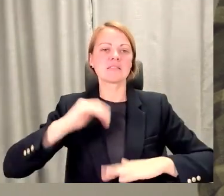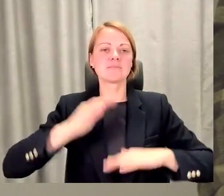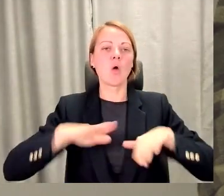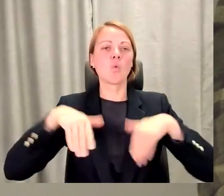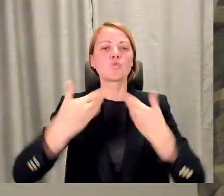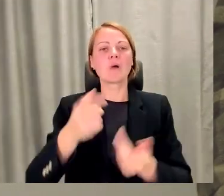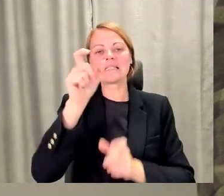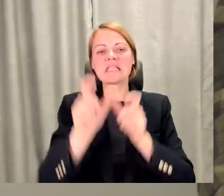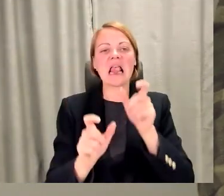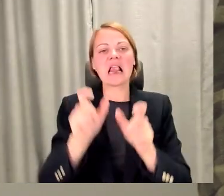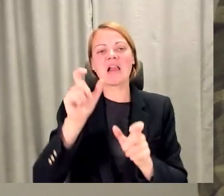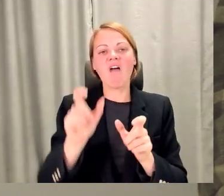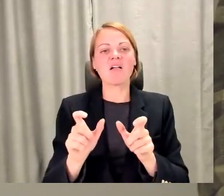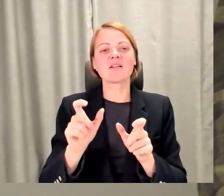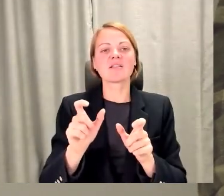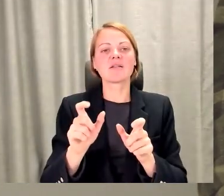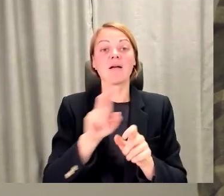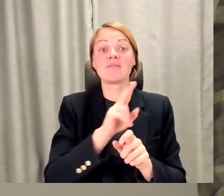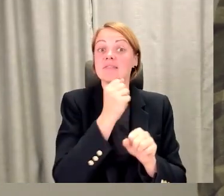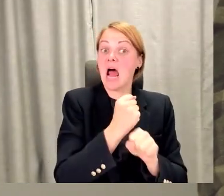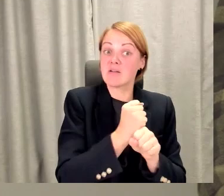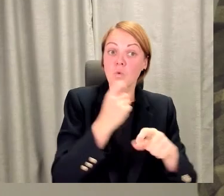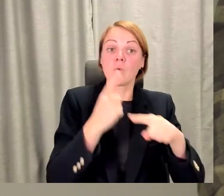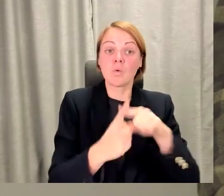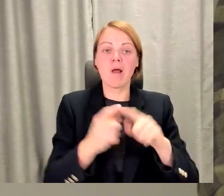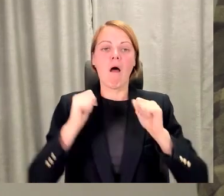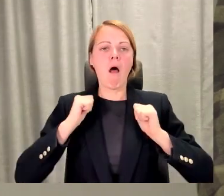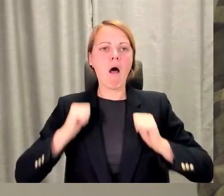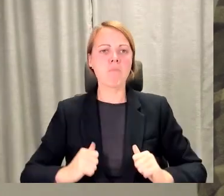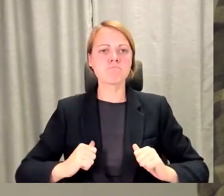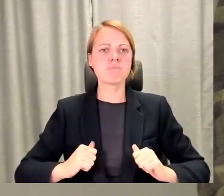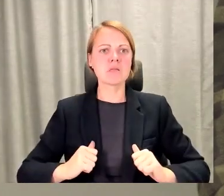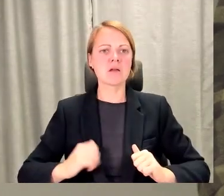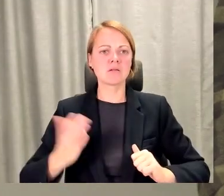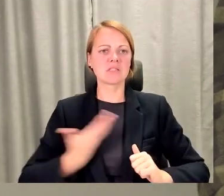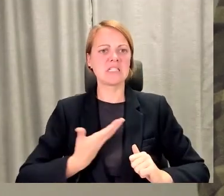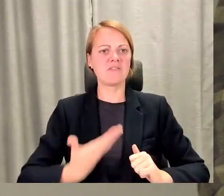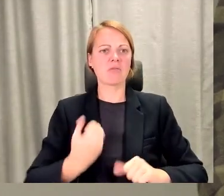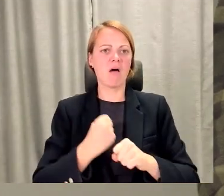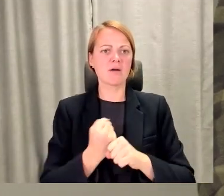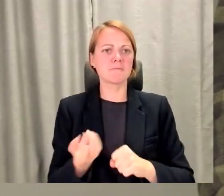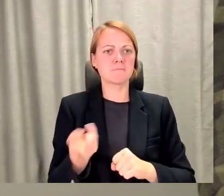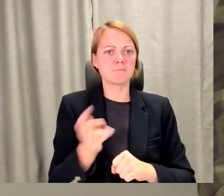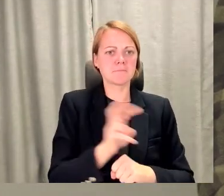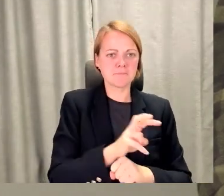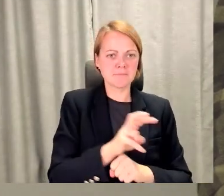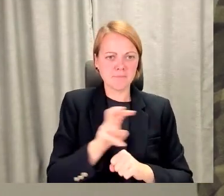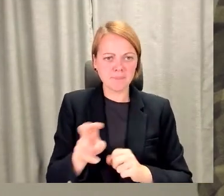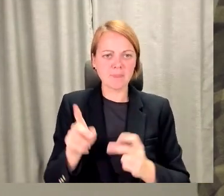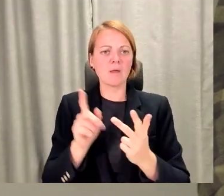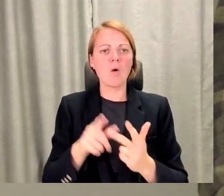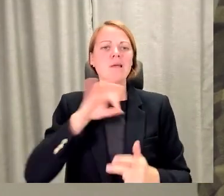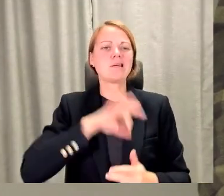tikai darbu, bet arī apmierinātību ar darbu un pietiekami labus ienākumus.